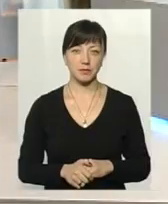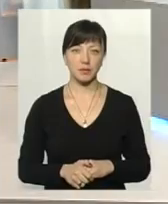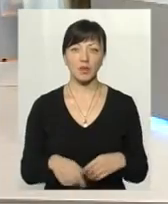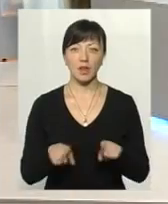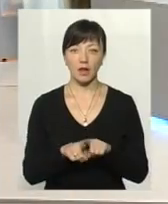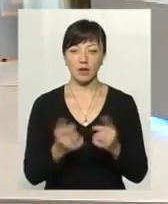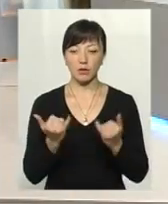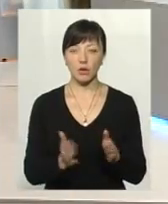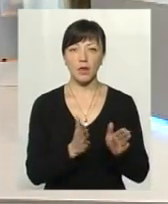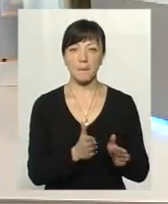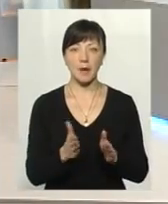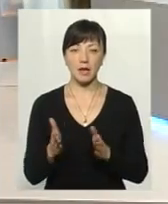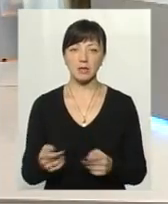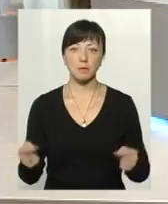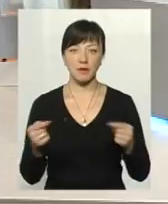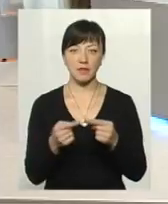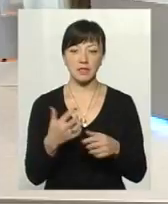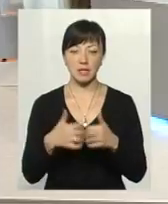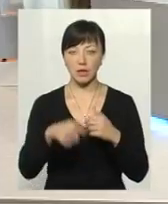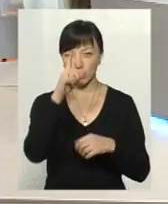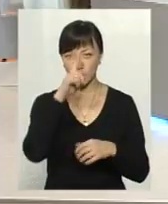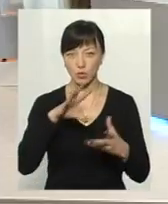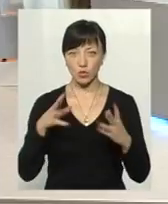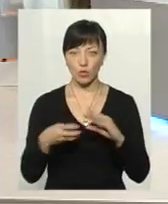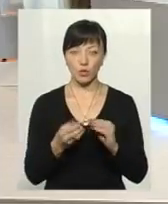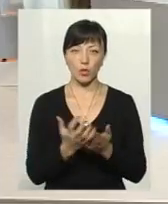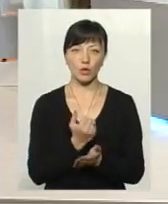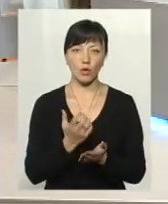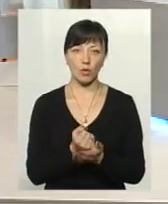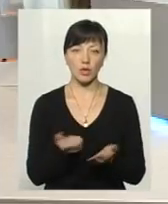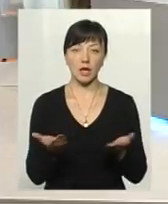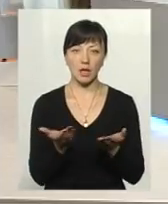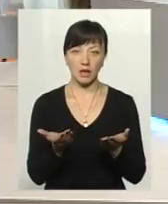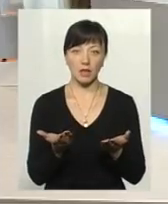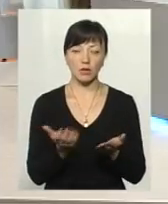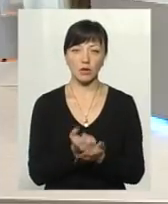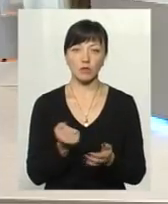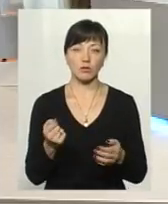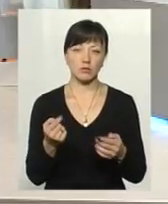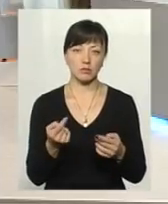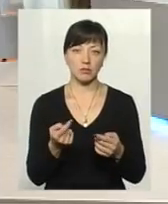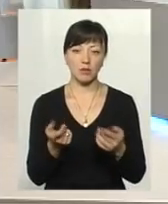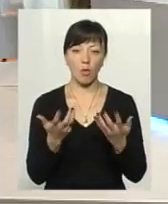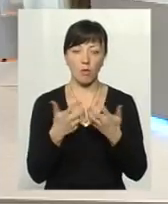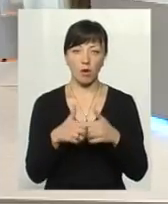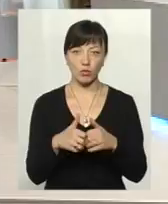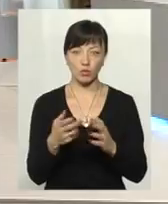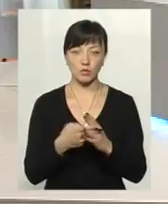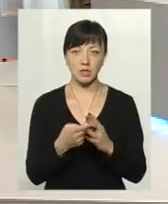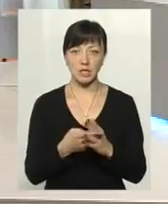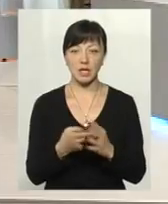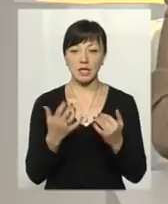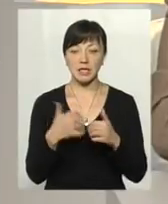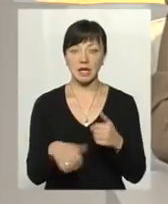визначення середньомісячного сухопного доходу, тобто який дохід включається для обрахунку субсидії. От